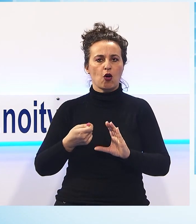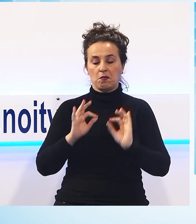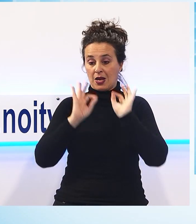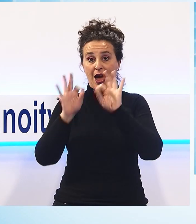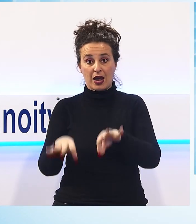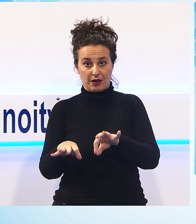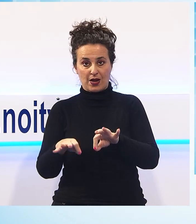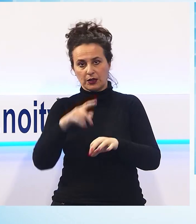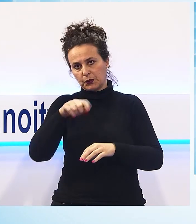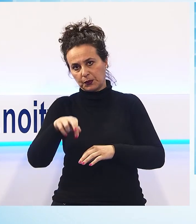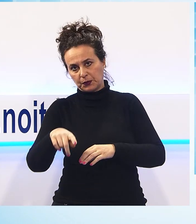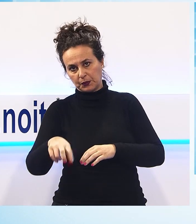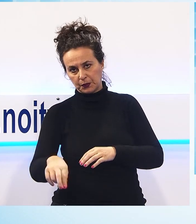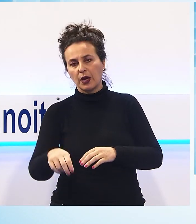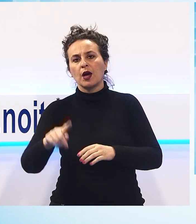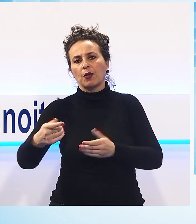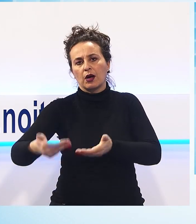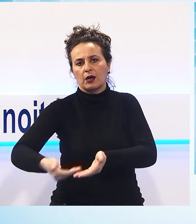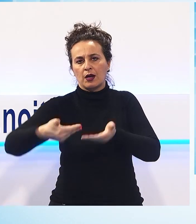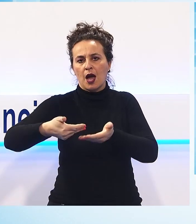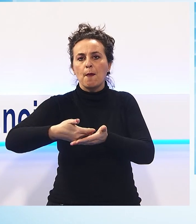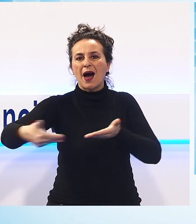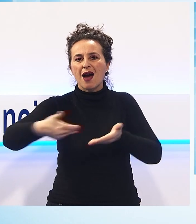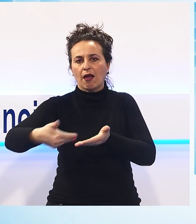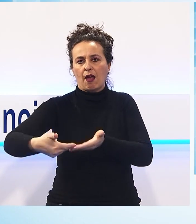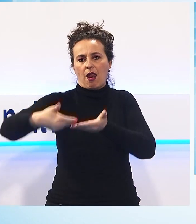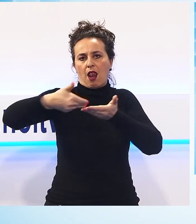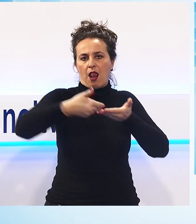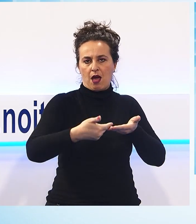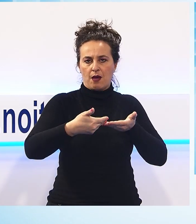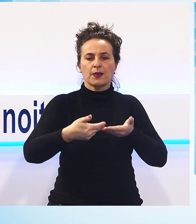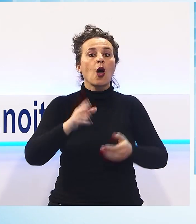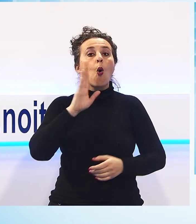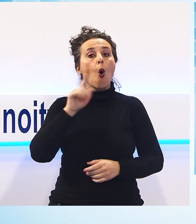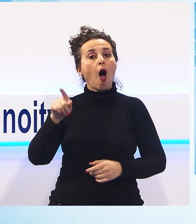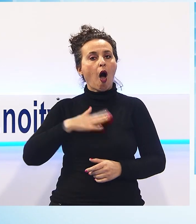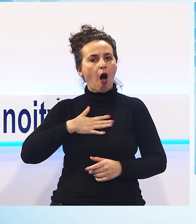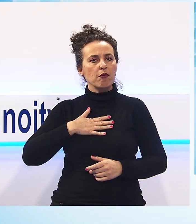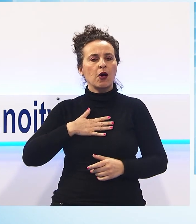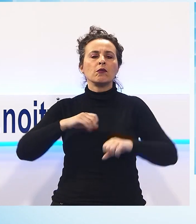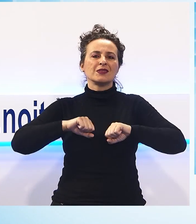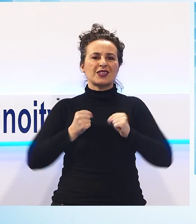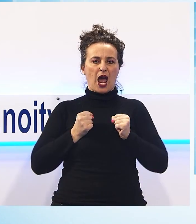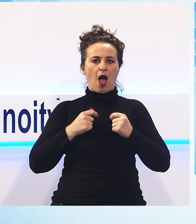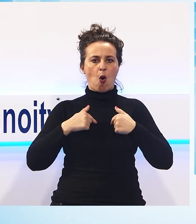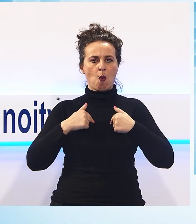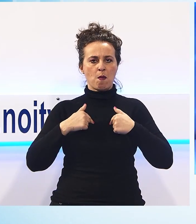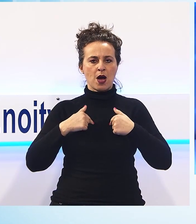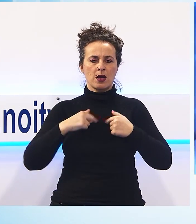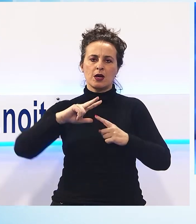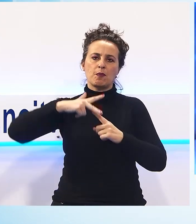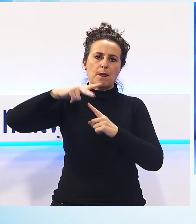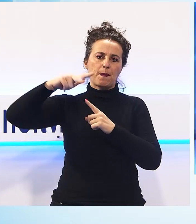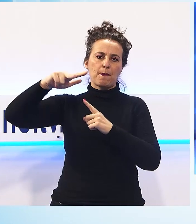barella lo hanno affidato ai sanitari. L'anziano è stato trasportato con un grave trauma toracico all'elisoccorso che lo ha trasferito in